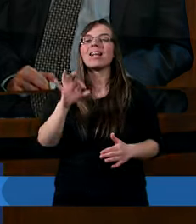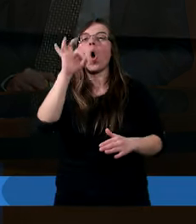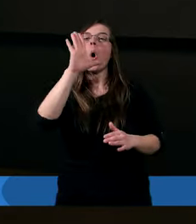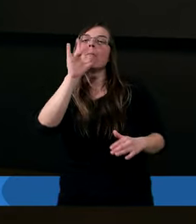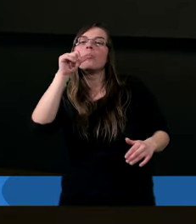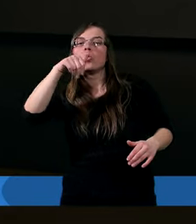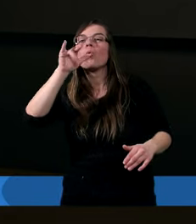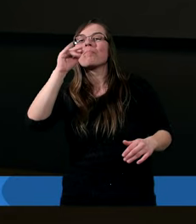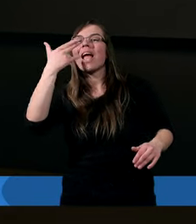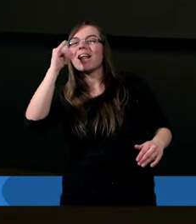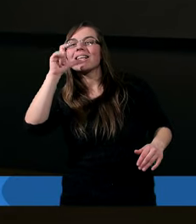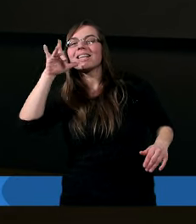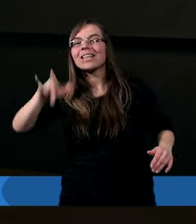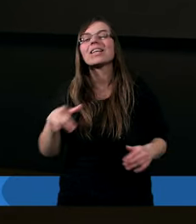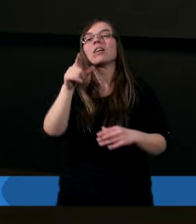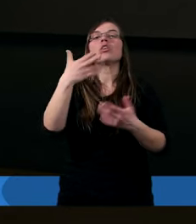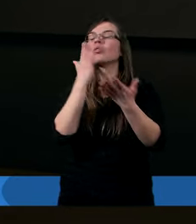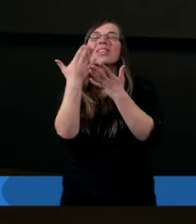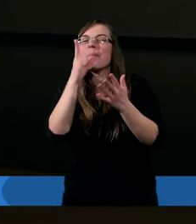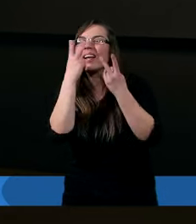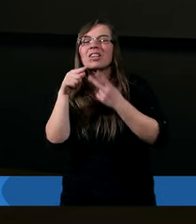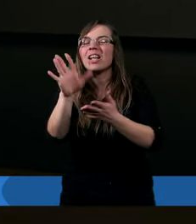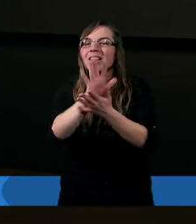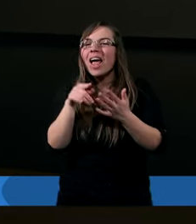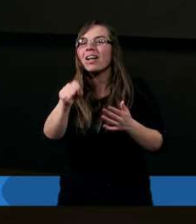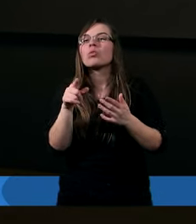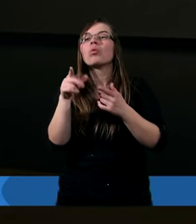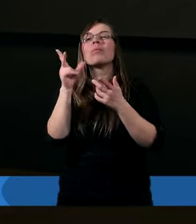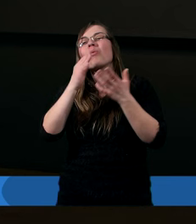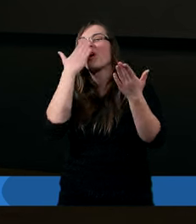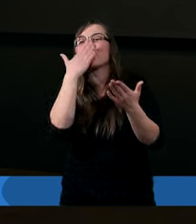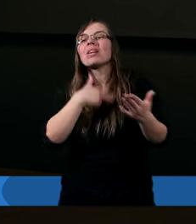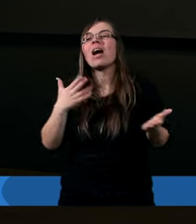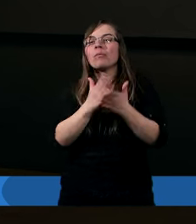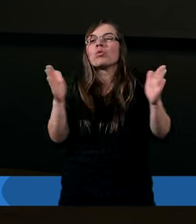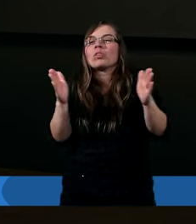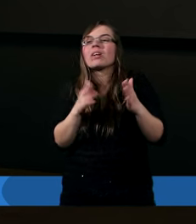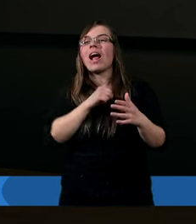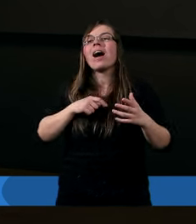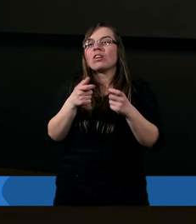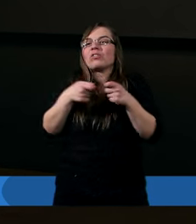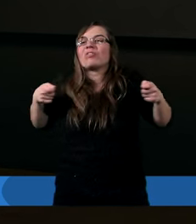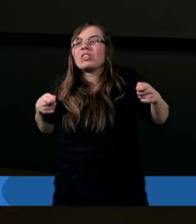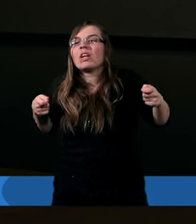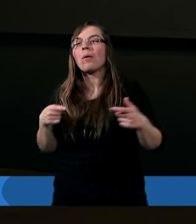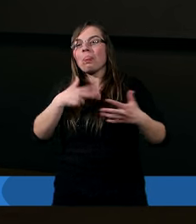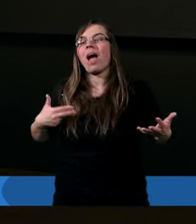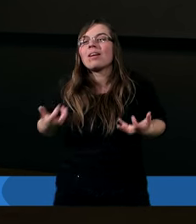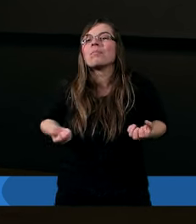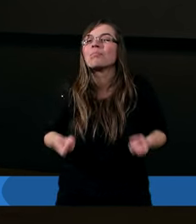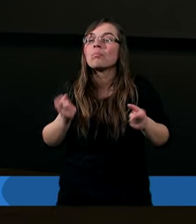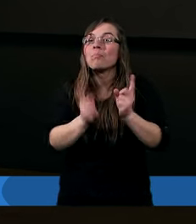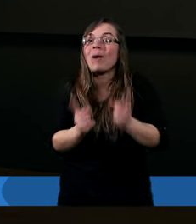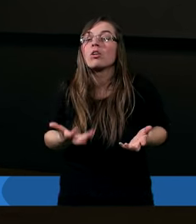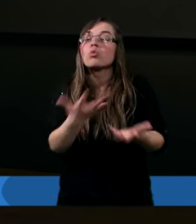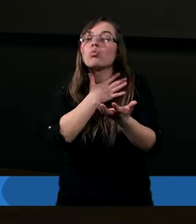W psalmie 85 już nie będę czytał tego tekstu, bo chyba czas nam troszeczkę nas popędza.